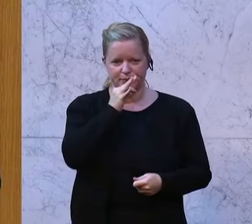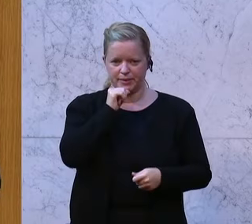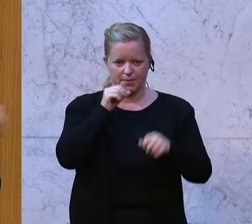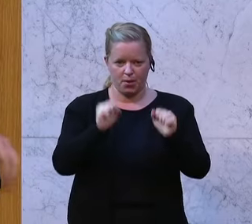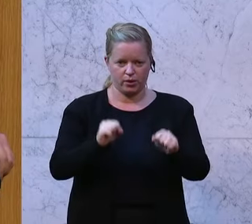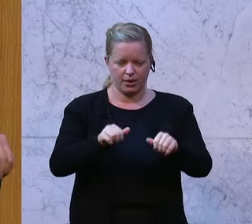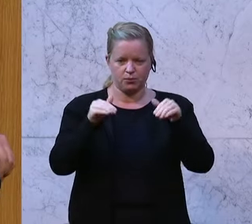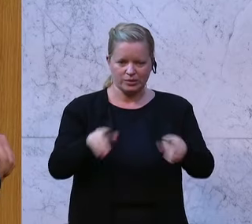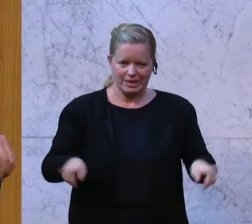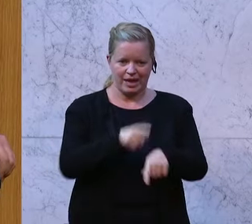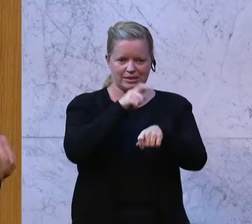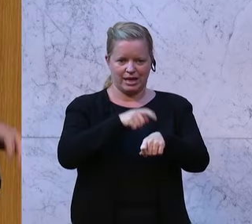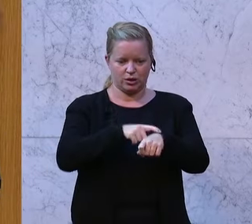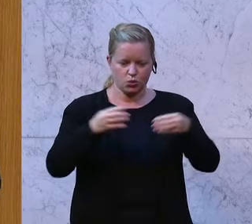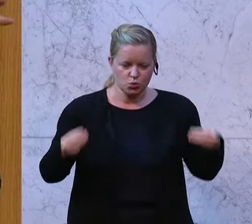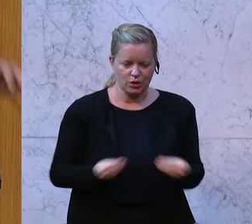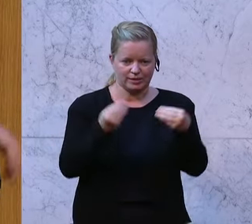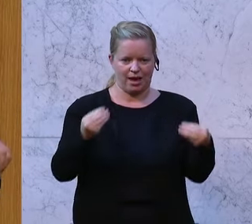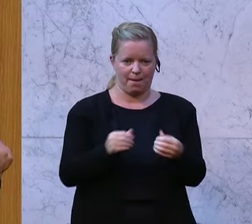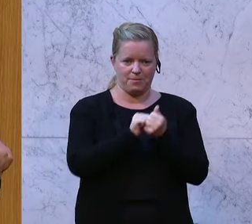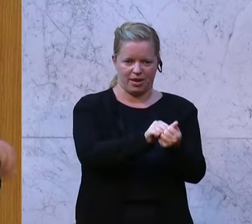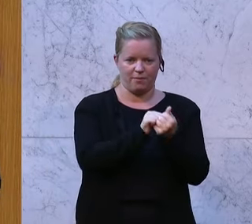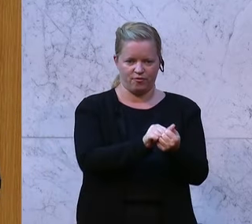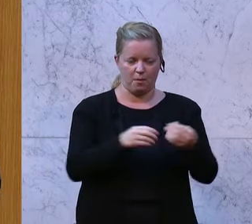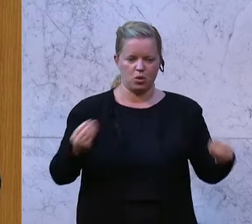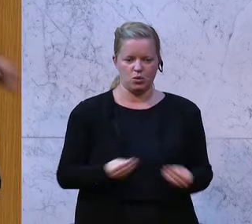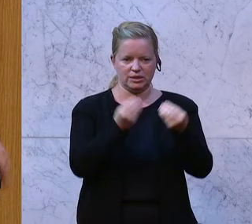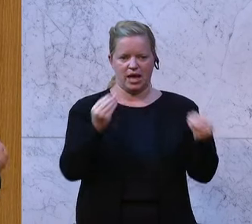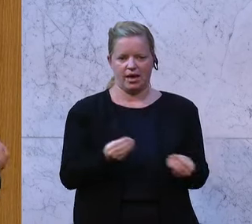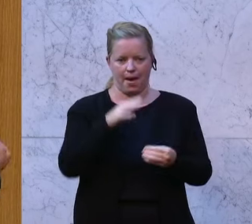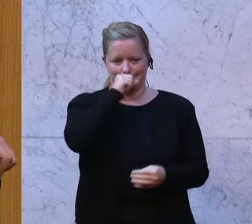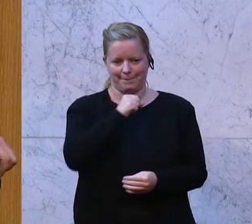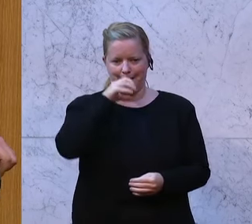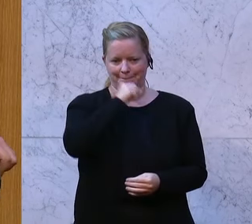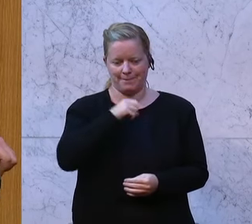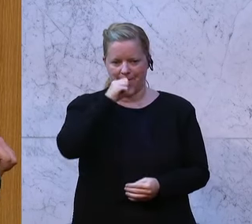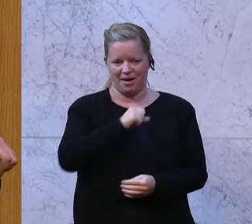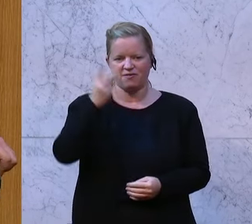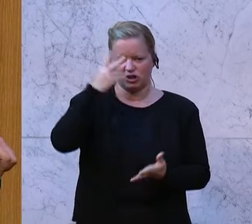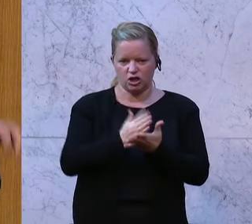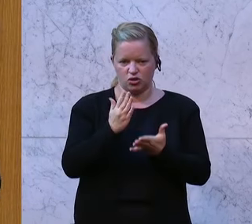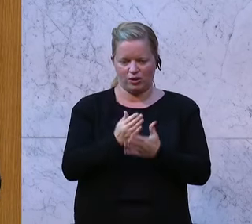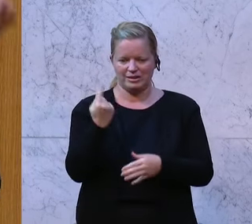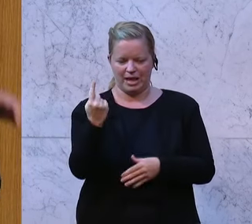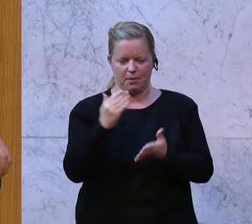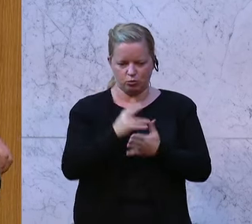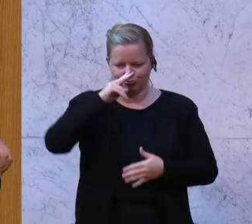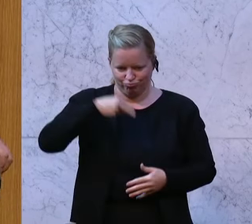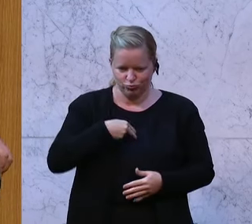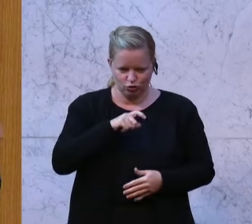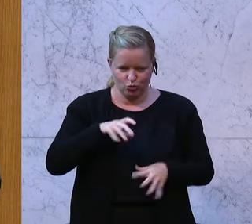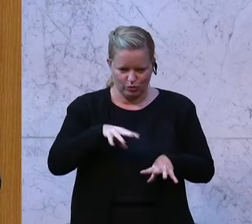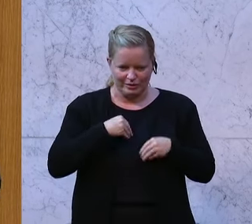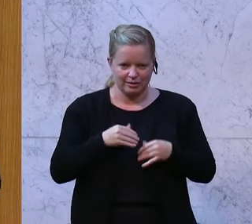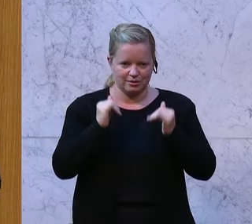nicht gleichzeitig diese Ursachen bekämpft. Aber die schweigen Sie lieber tot. Ich verstehe schon, das wäre natürlich ein Schuldeingeständnis. Und sehen Sie, werte